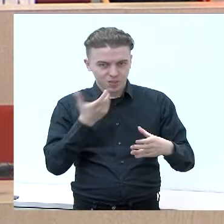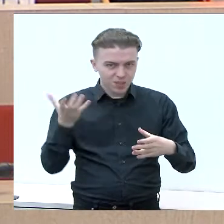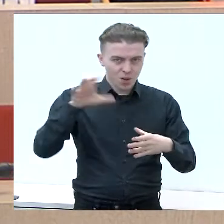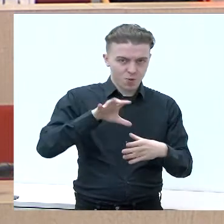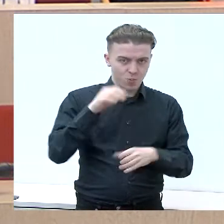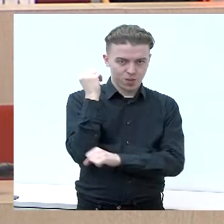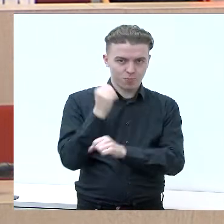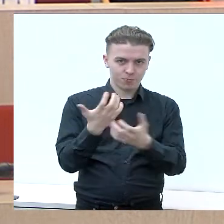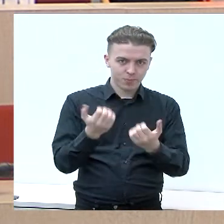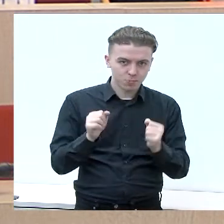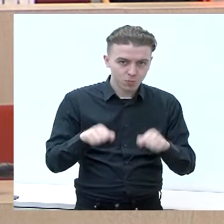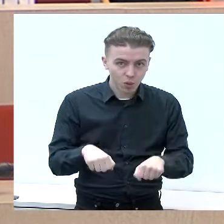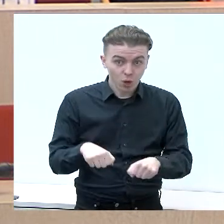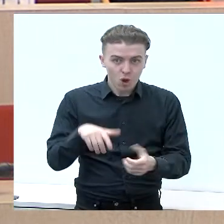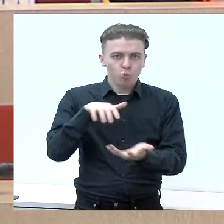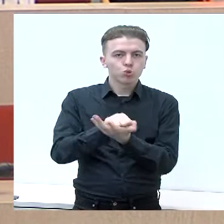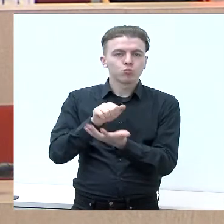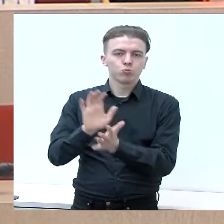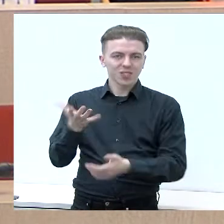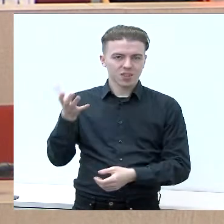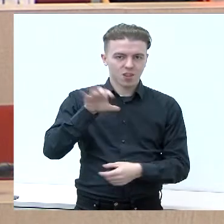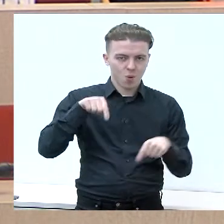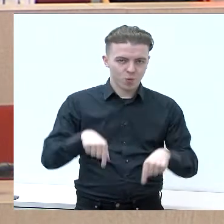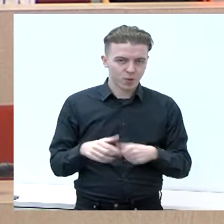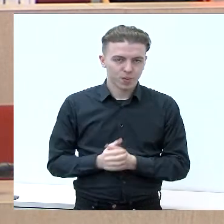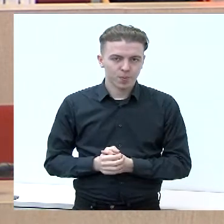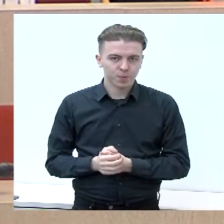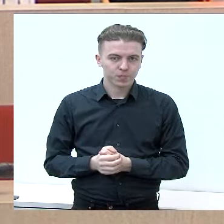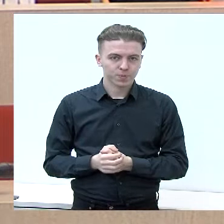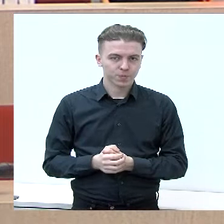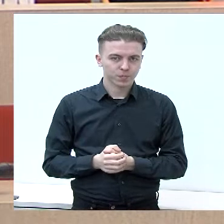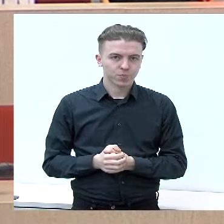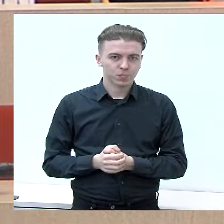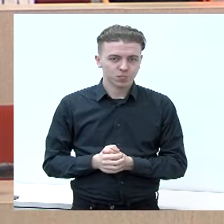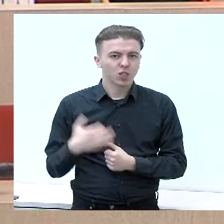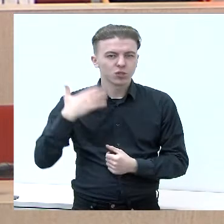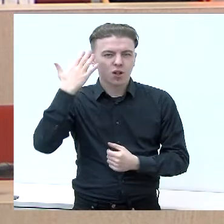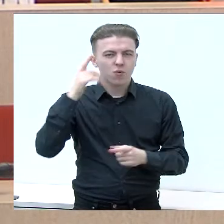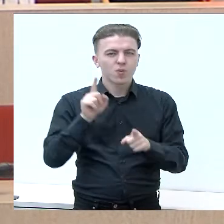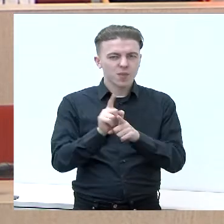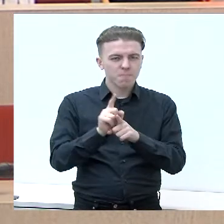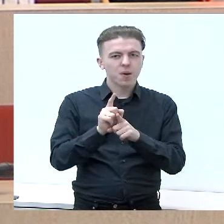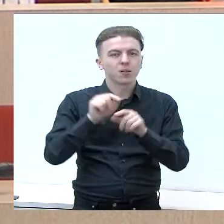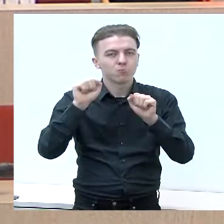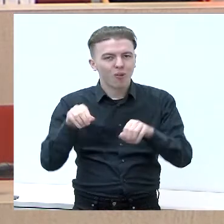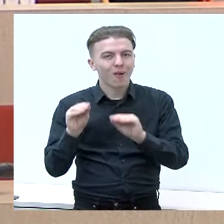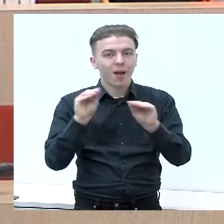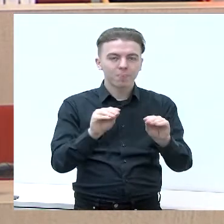užimtumas krašte auktų. Ir manau, kad nepakengtų ir vieną kitą